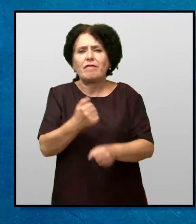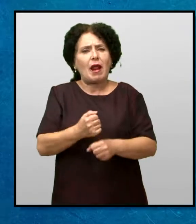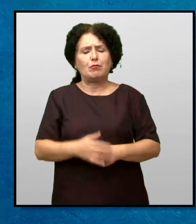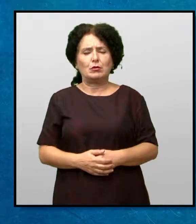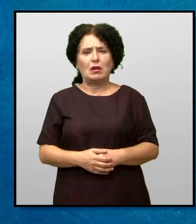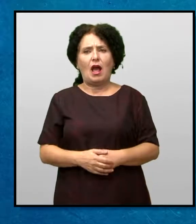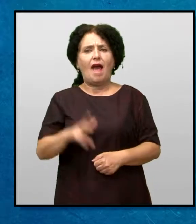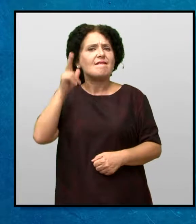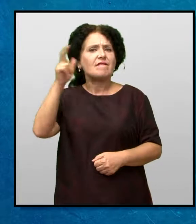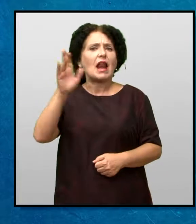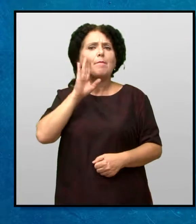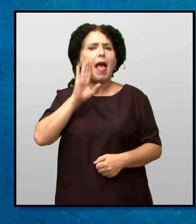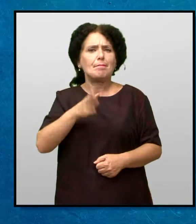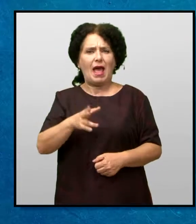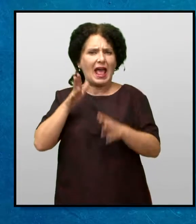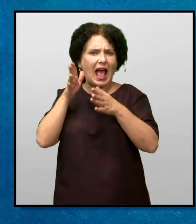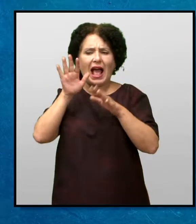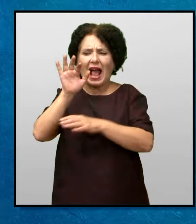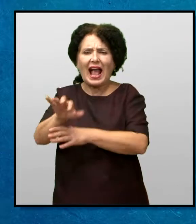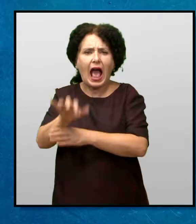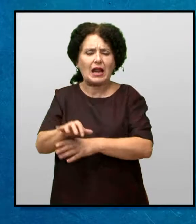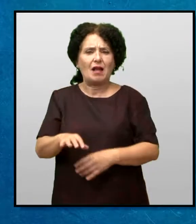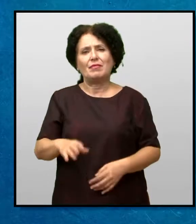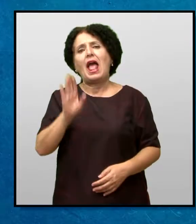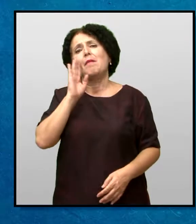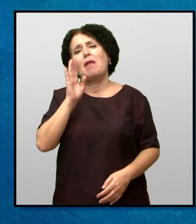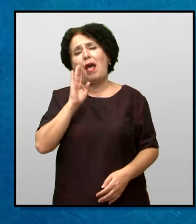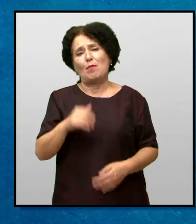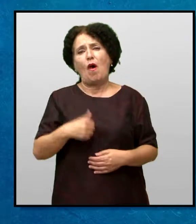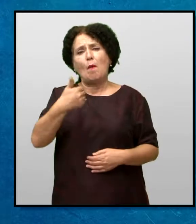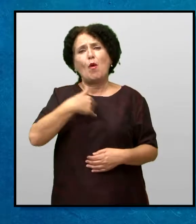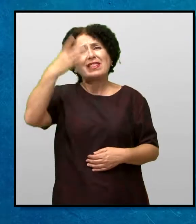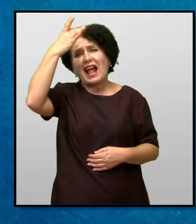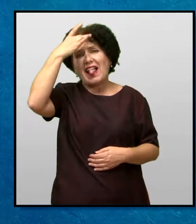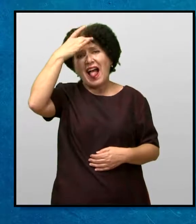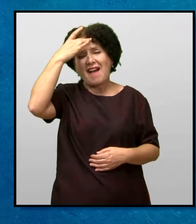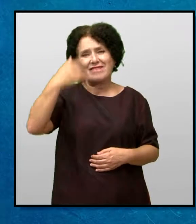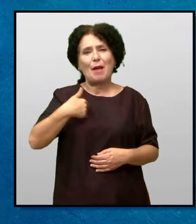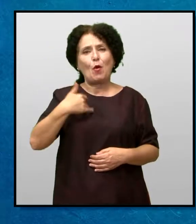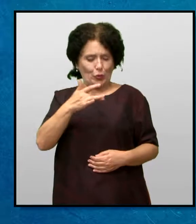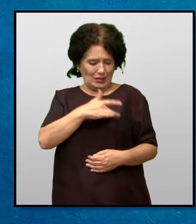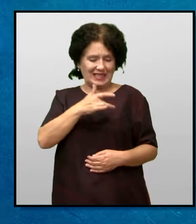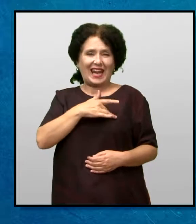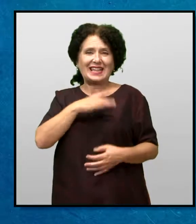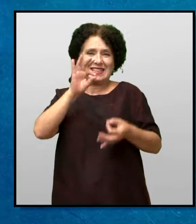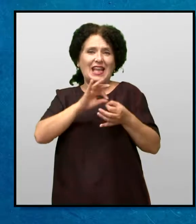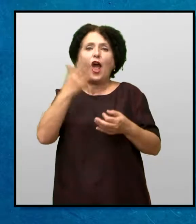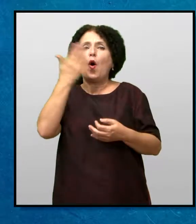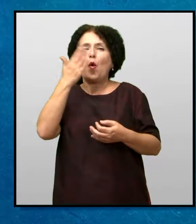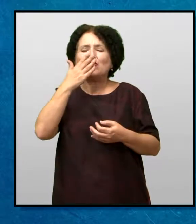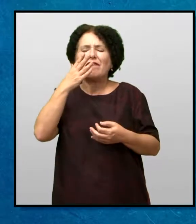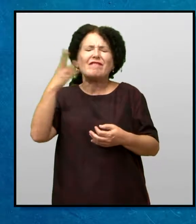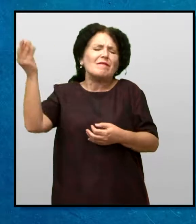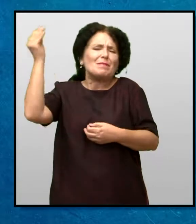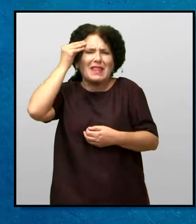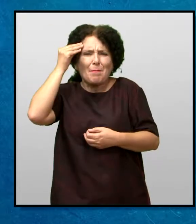такво нешто? Викна госпогјата Джонс Мамо, во мојата глава и се разбира во мојато срце Ја